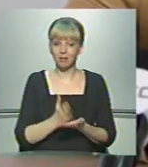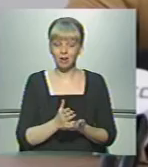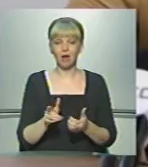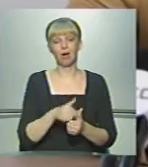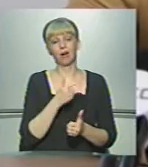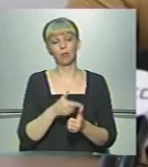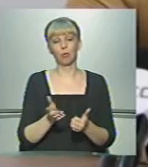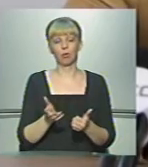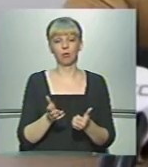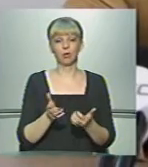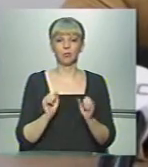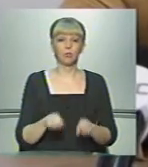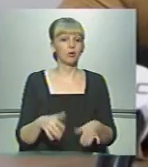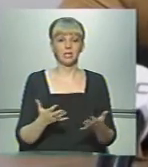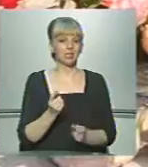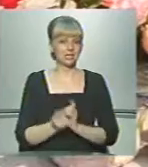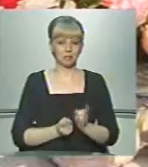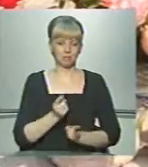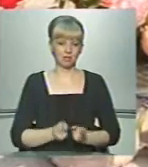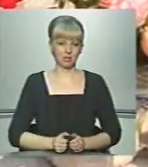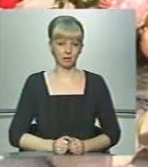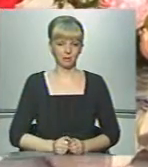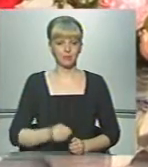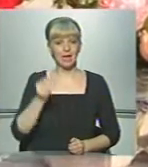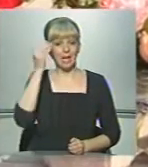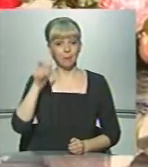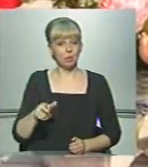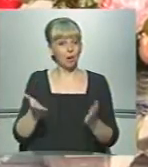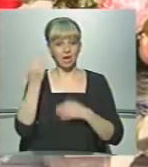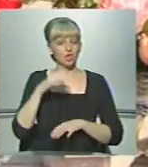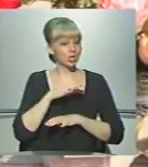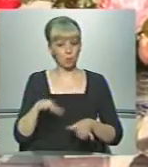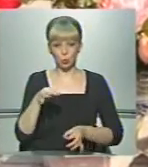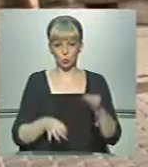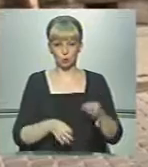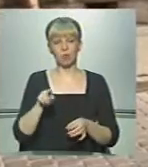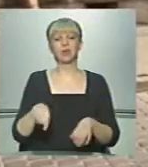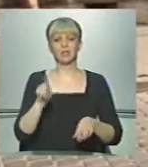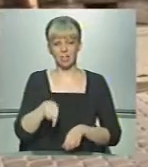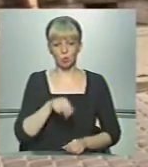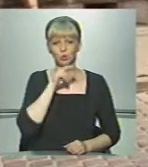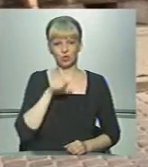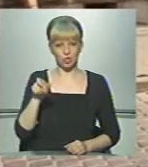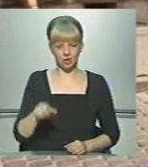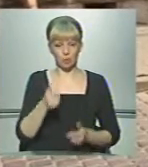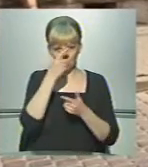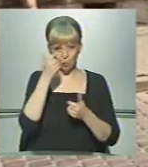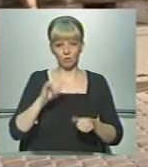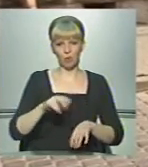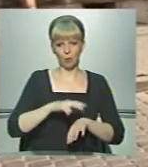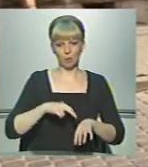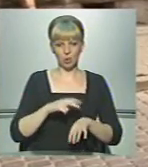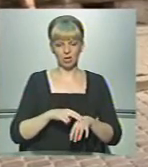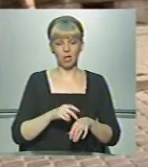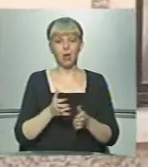або може будуть якісь зміни». Підозрюваний раніше не був судимий, він. Також чарнівчанин, повідомляють у поліції.